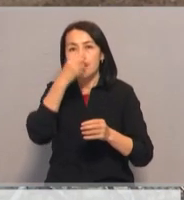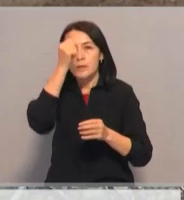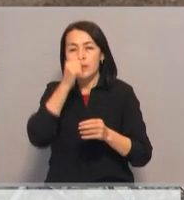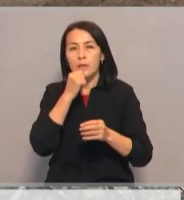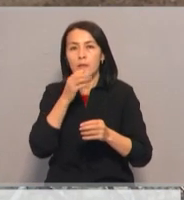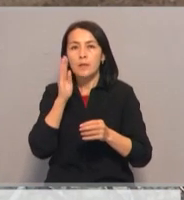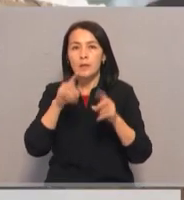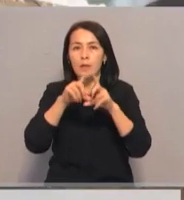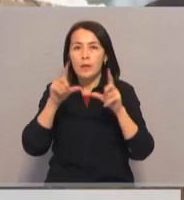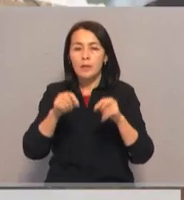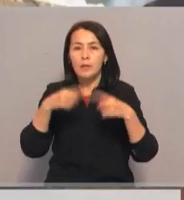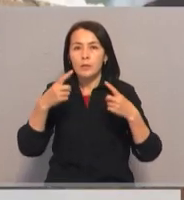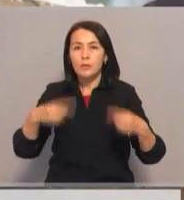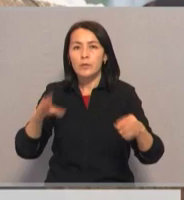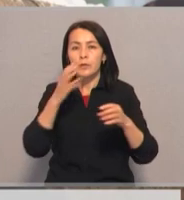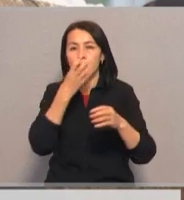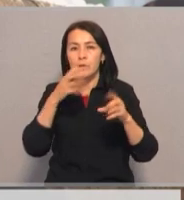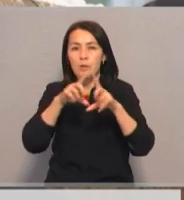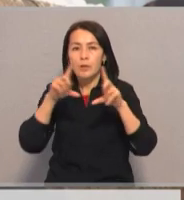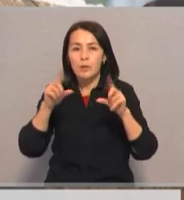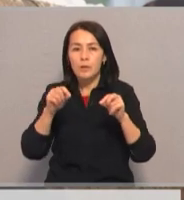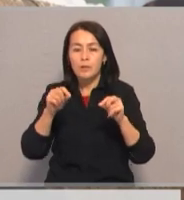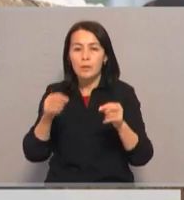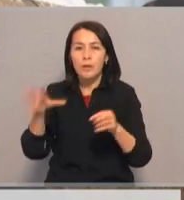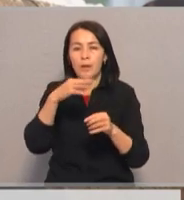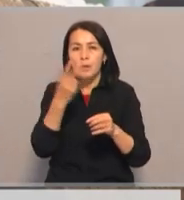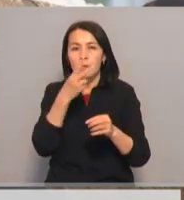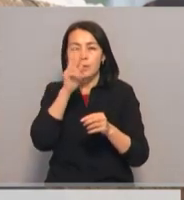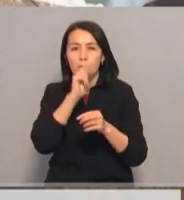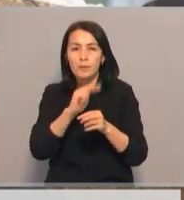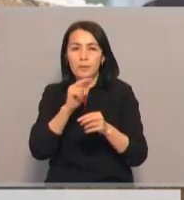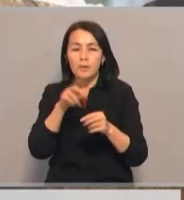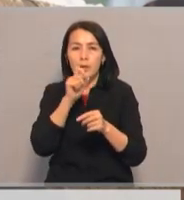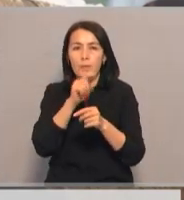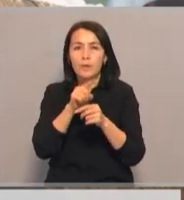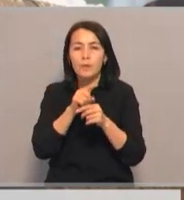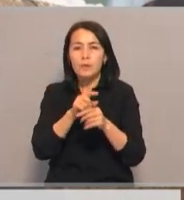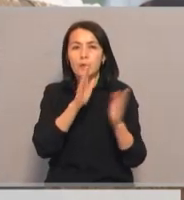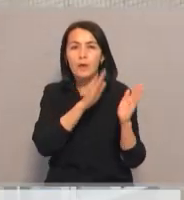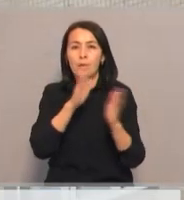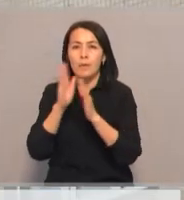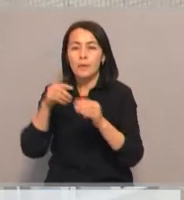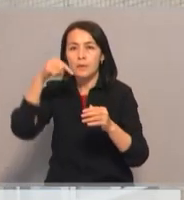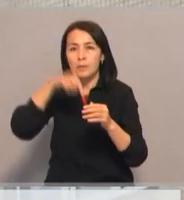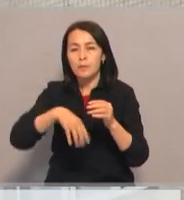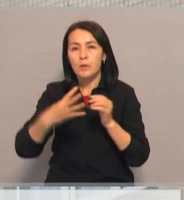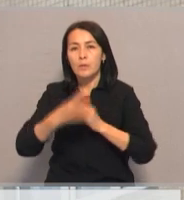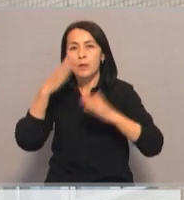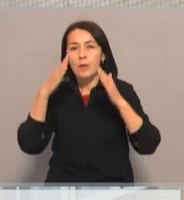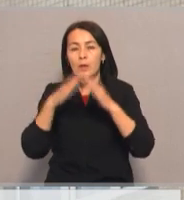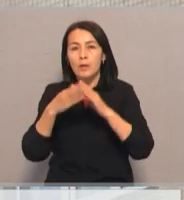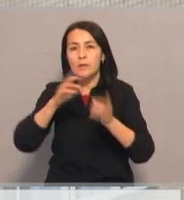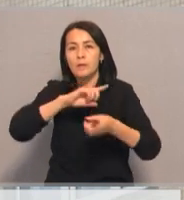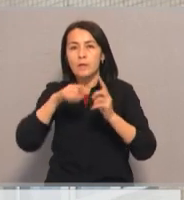котельных, насосных станциях, инженерных системах. Также Акимам районов поручили привести в порядок подвалы многоэтажек и